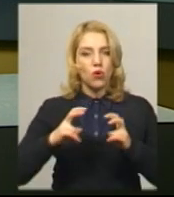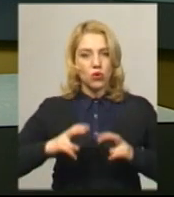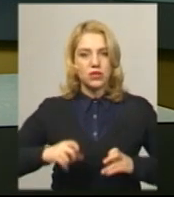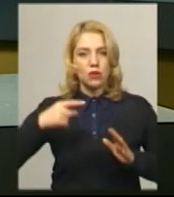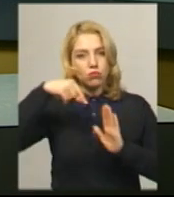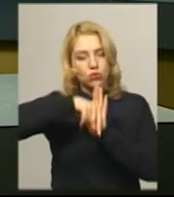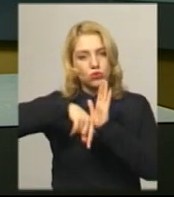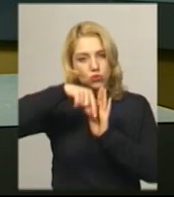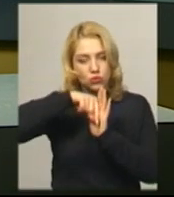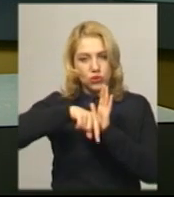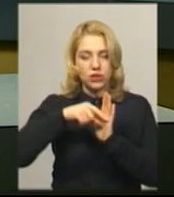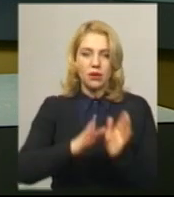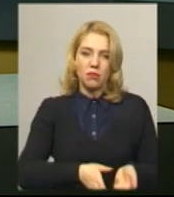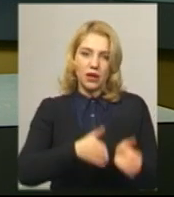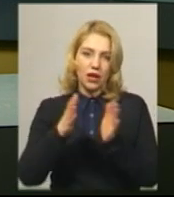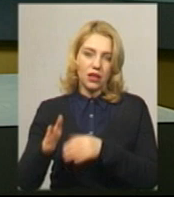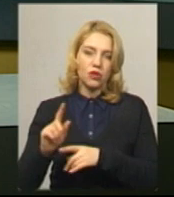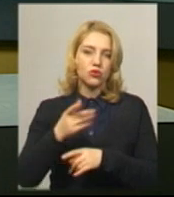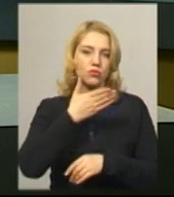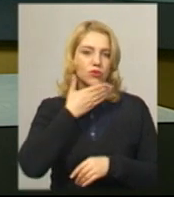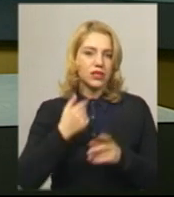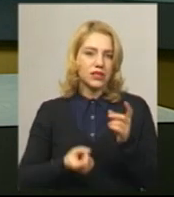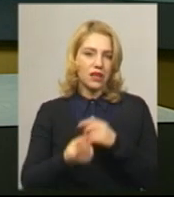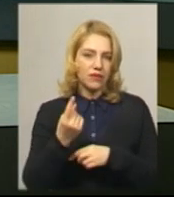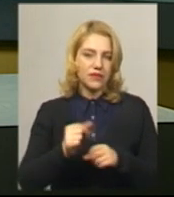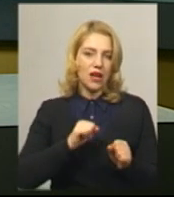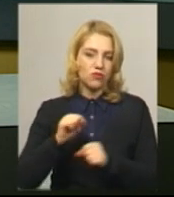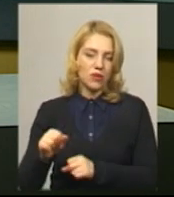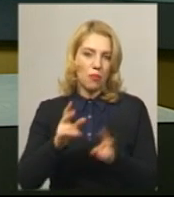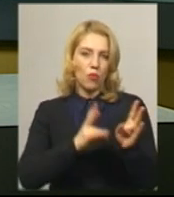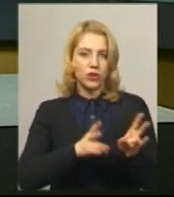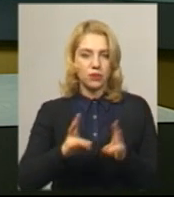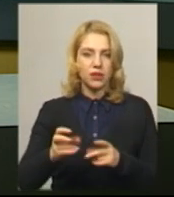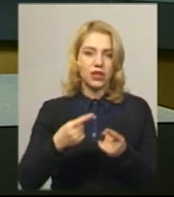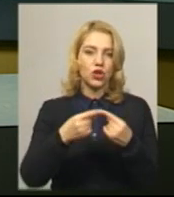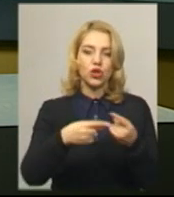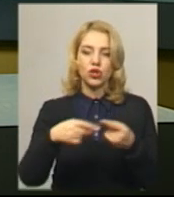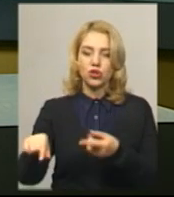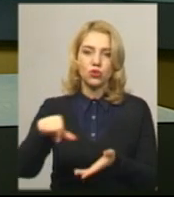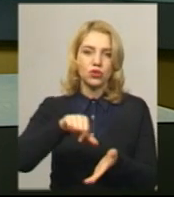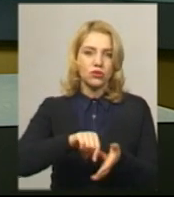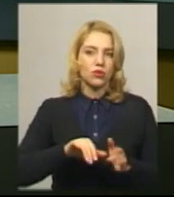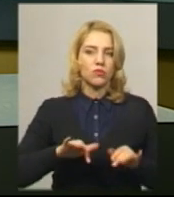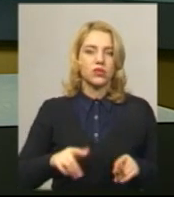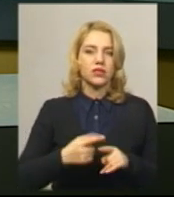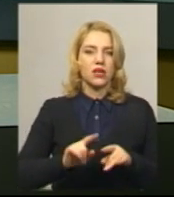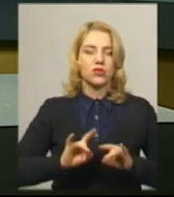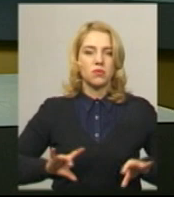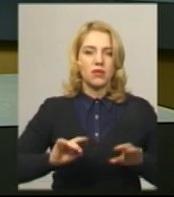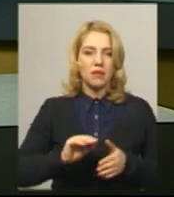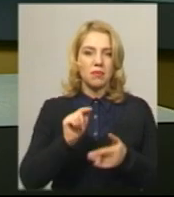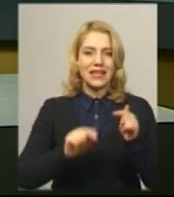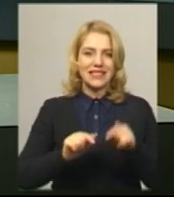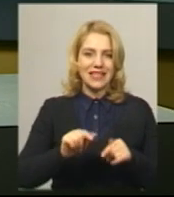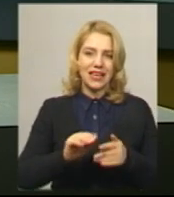відклали через те, що до суду не з'явився адвокат потерпілих та інші учасники процесу. Про це Суспільному розповіла прес-секретарка